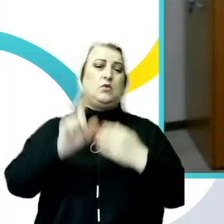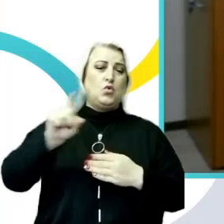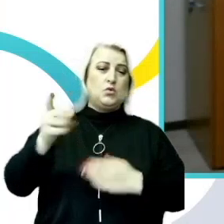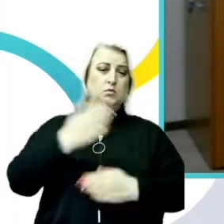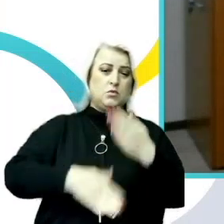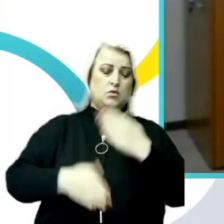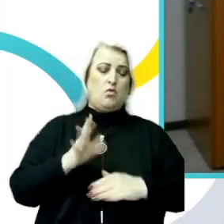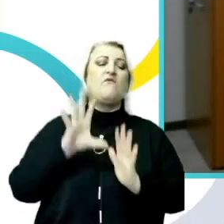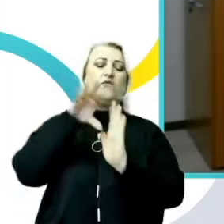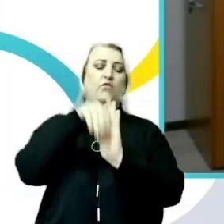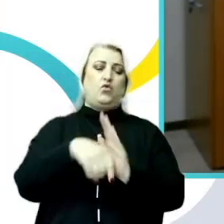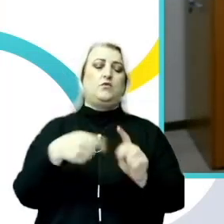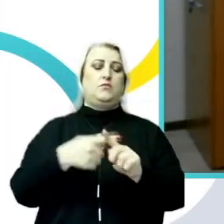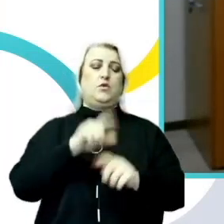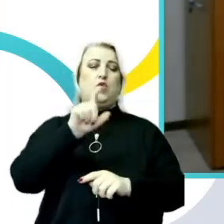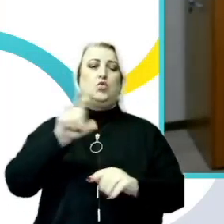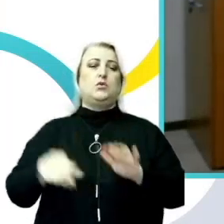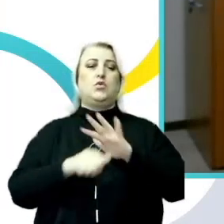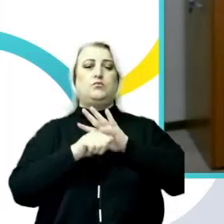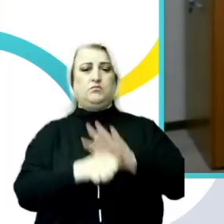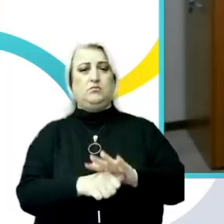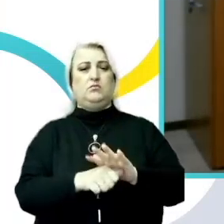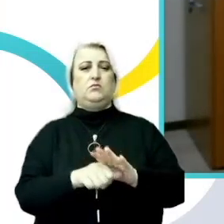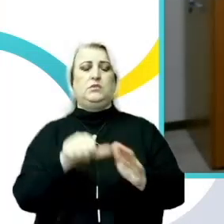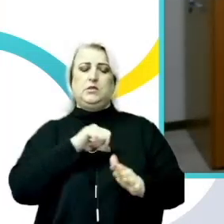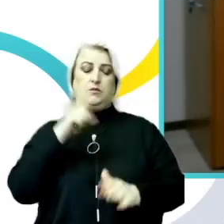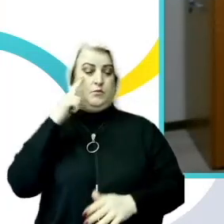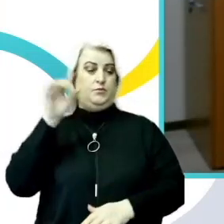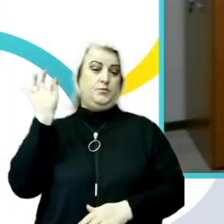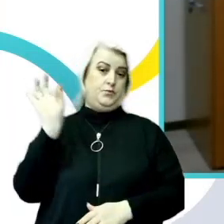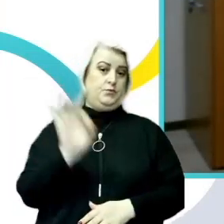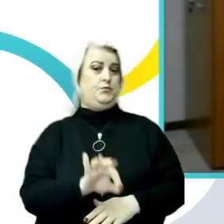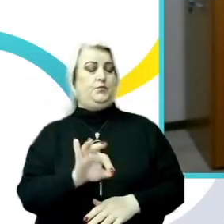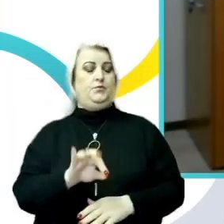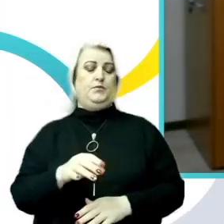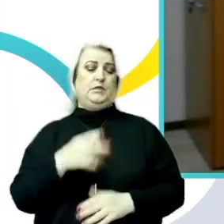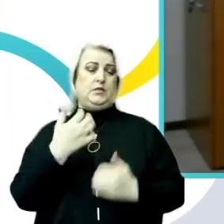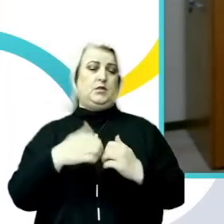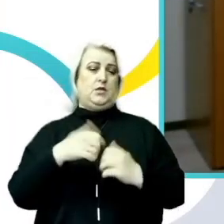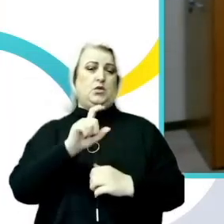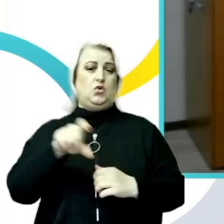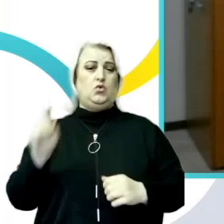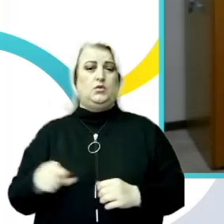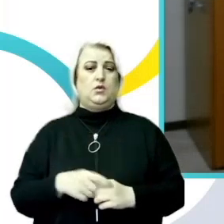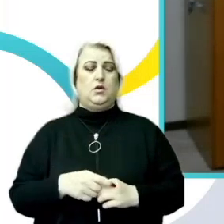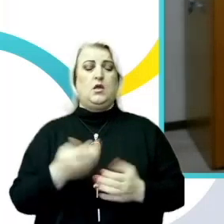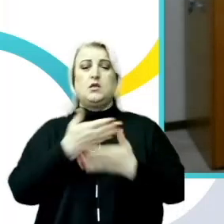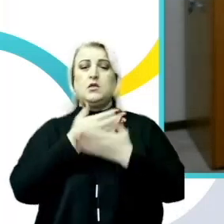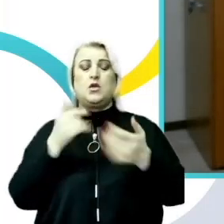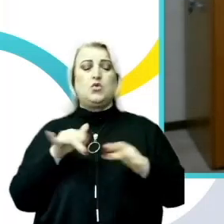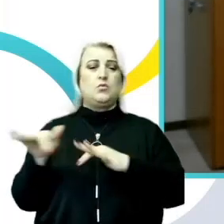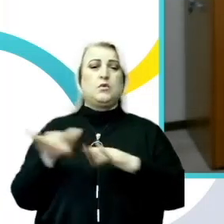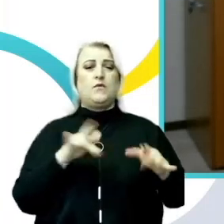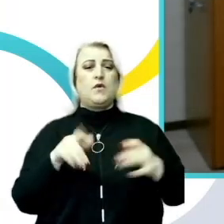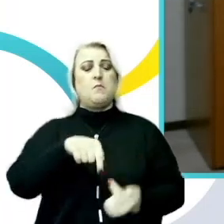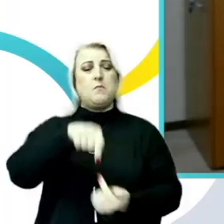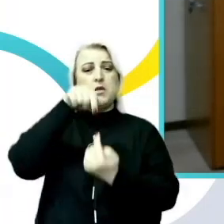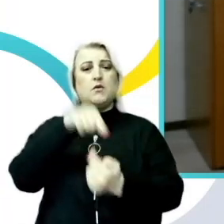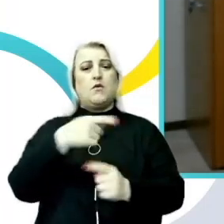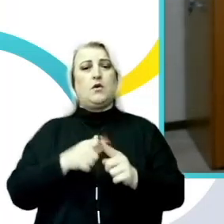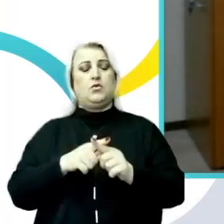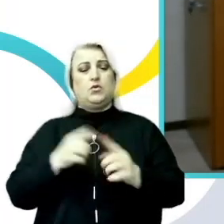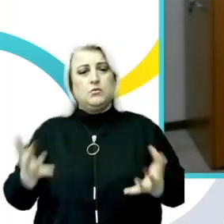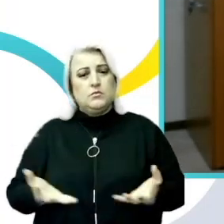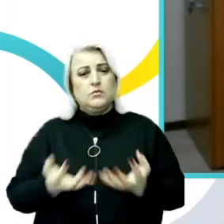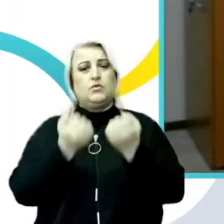persoanele cel mai discriminată din populația noastră. Lipsa măsurilor adecuate care ar permite și încuraja îmbinarea